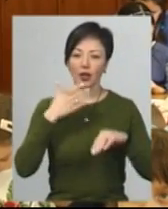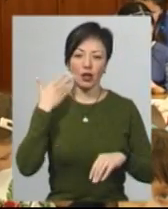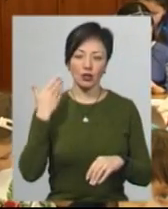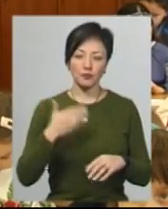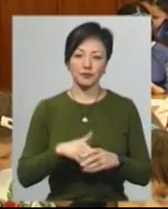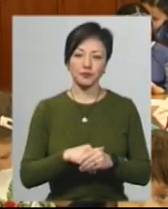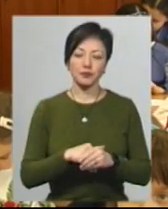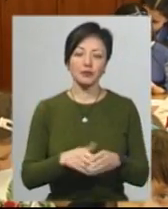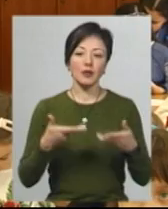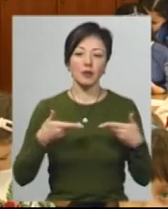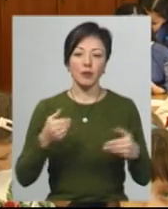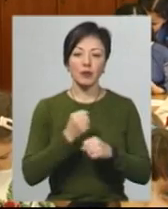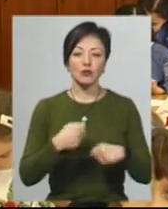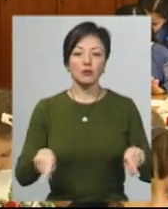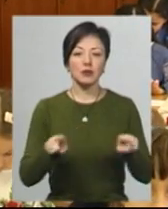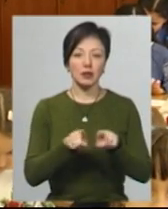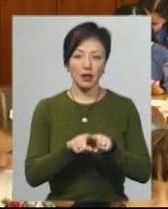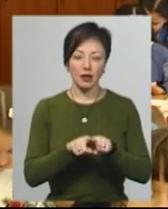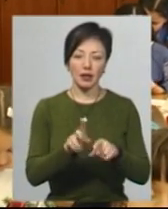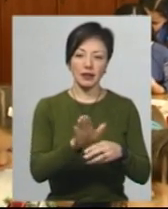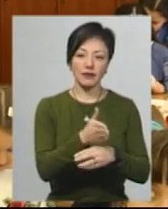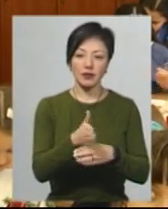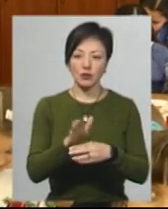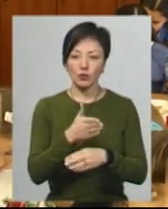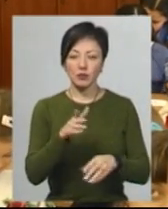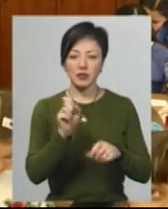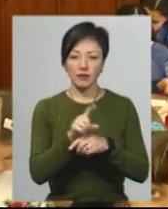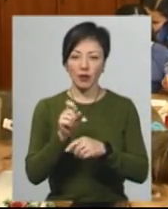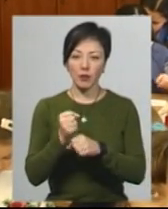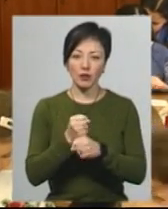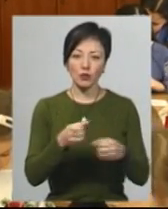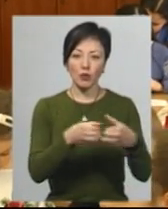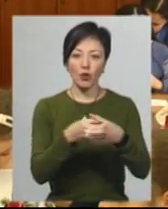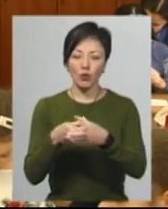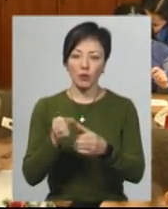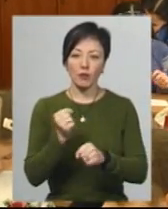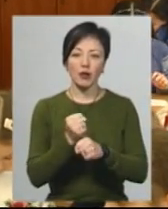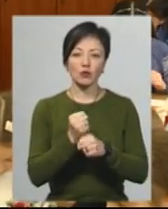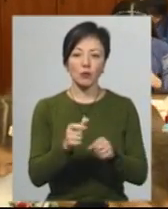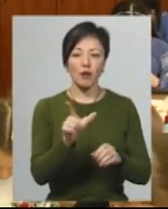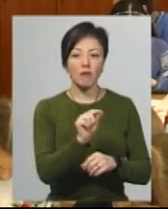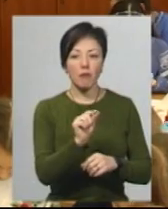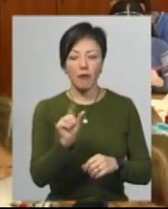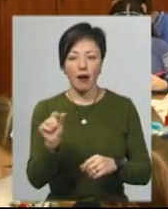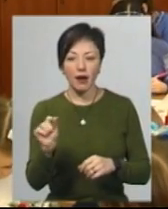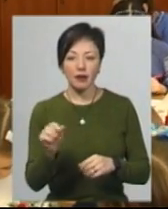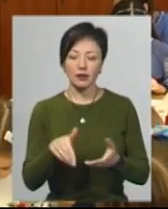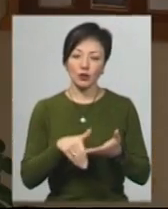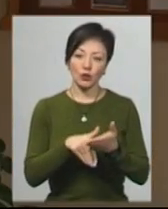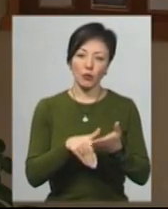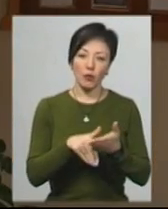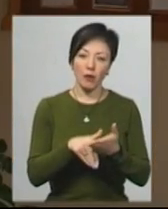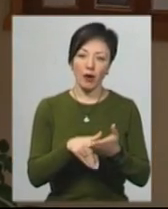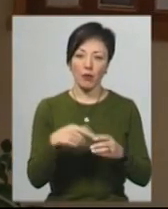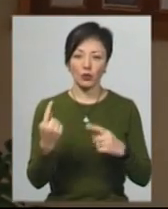Ми працюємо таким чином, що диференціюємо деякі завдання, працюємо в групах, працюємо в парах, допомагаємо один